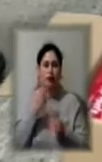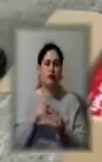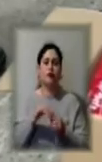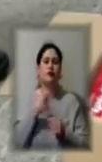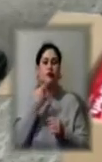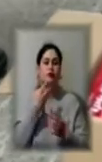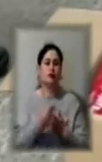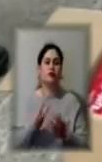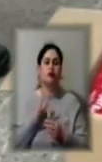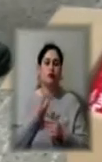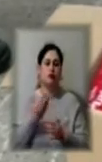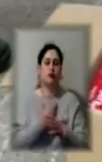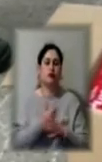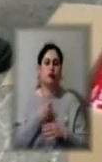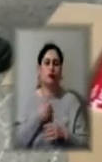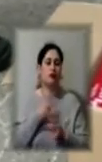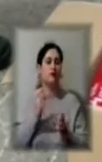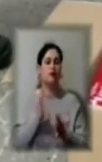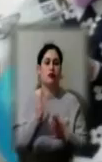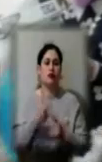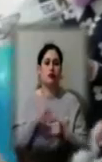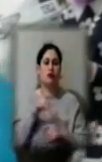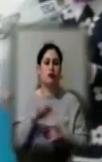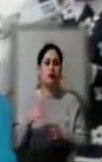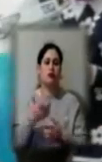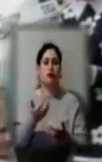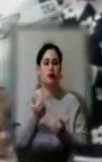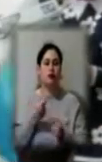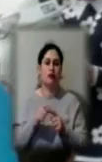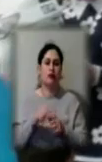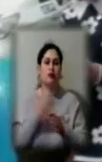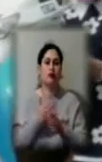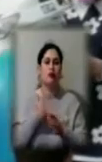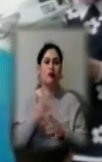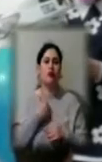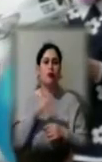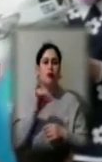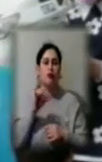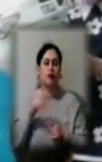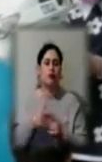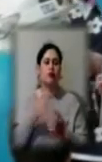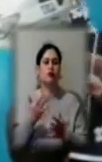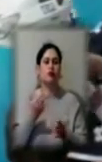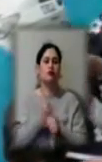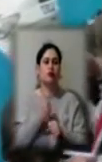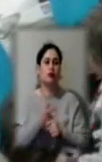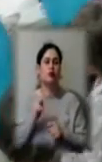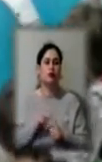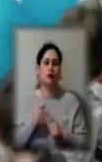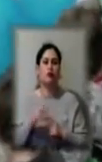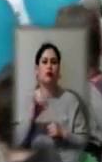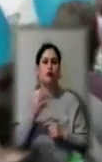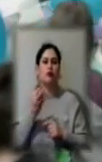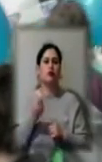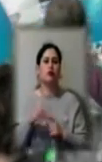допомагати. Не тільки оці дітки отримують цю допомогу, які в нашому проєкті стільки зробили і працювали, але і ще ті